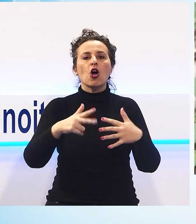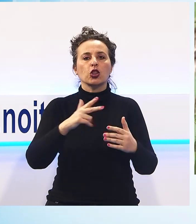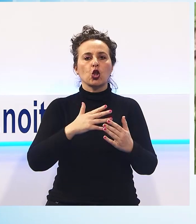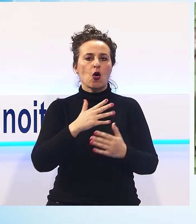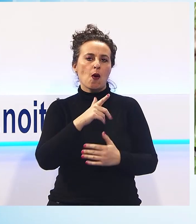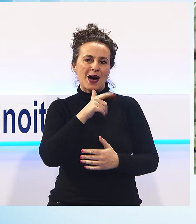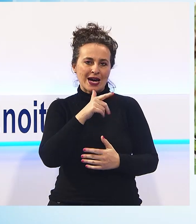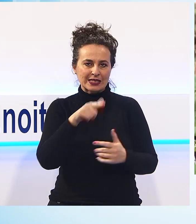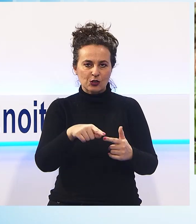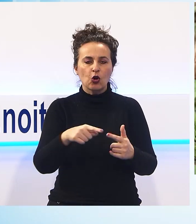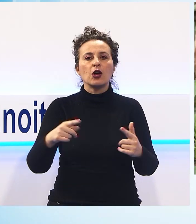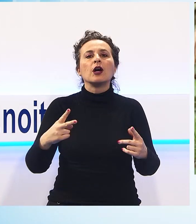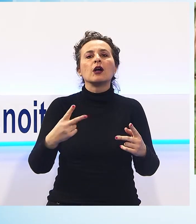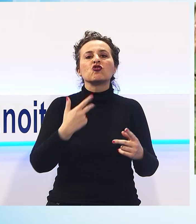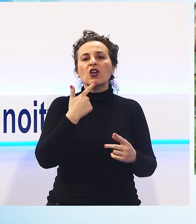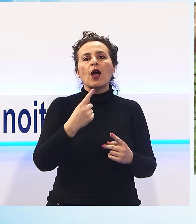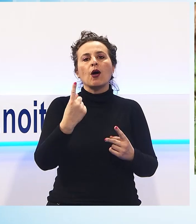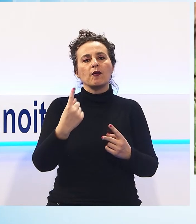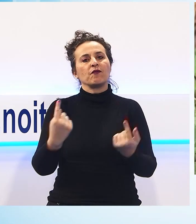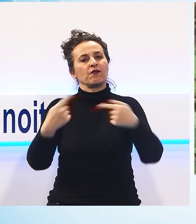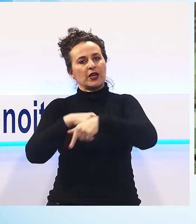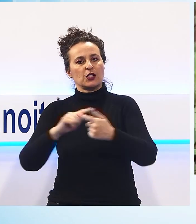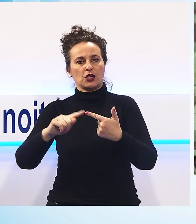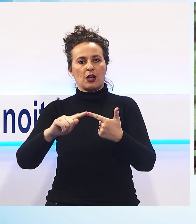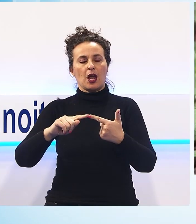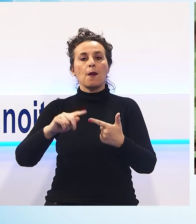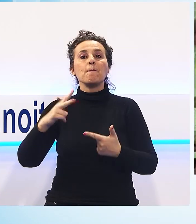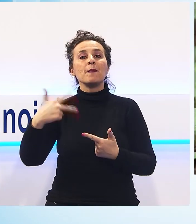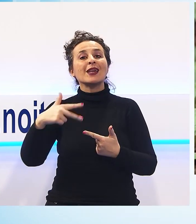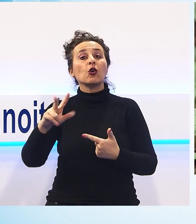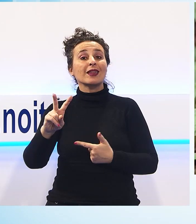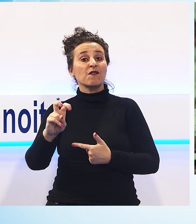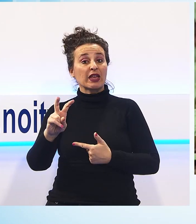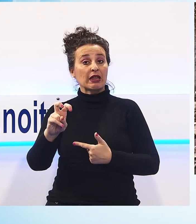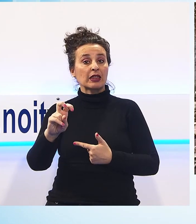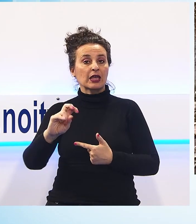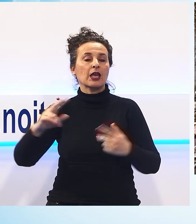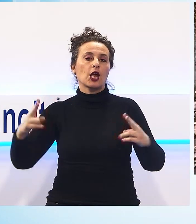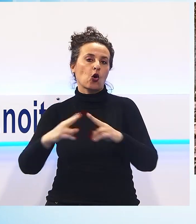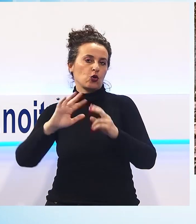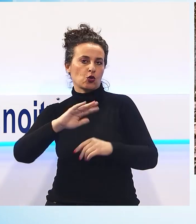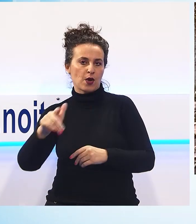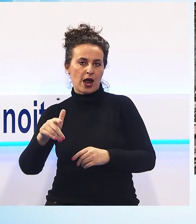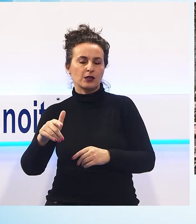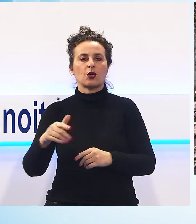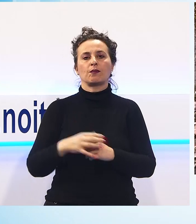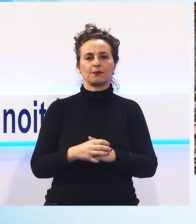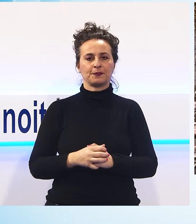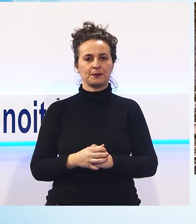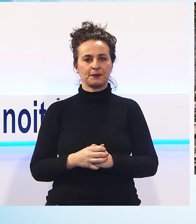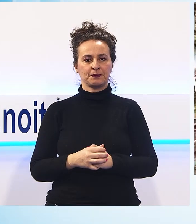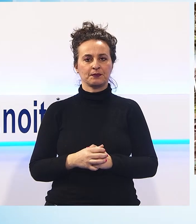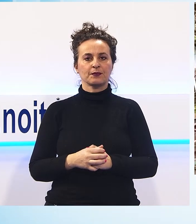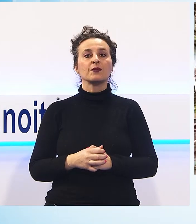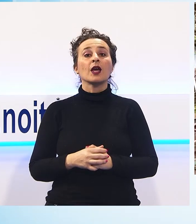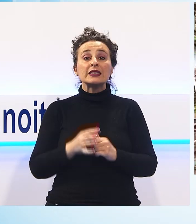incontro organizzato dalla Unidel e mercoledì 20 a cura dell'Associazione Cesare Viviani alla casermetta Santa Maria a